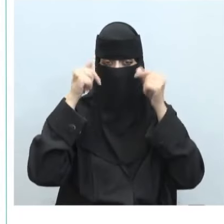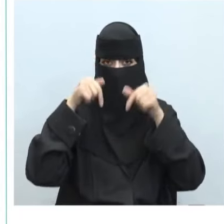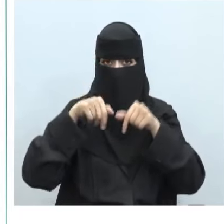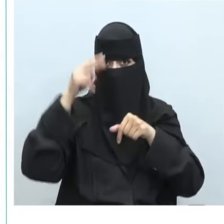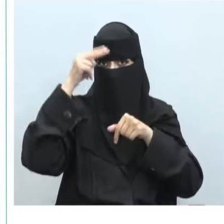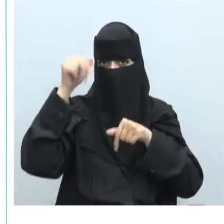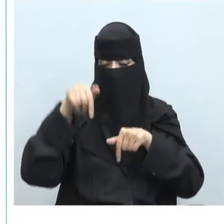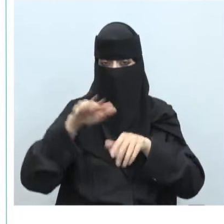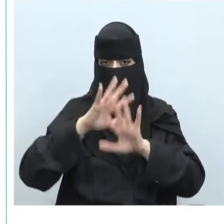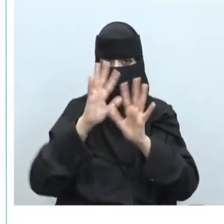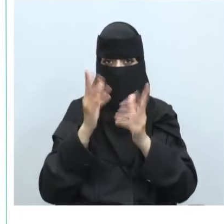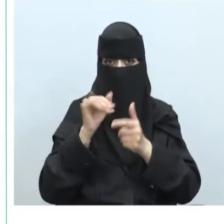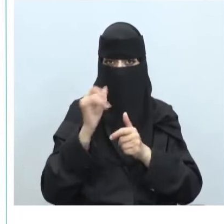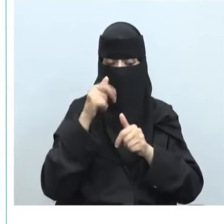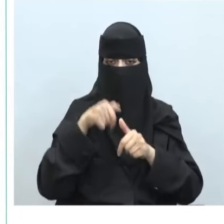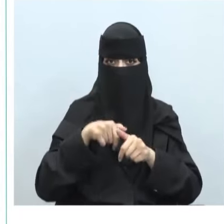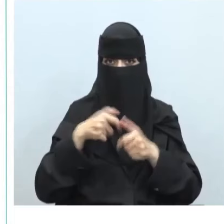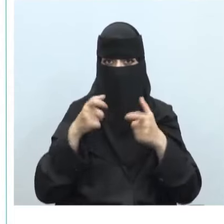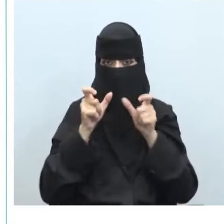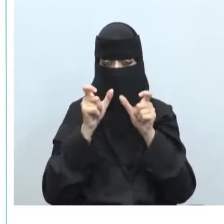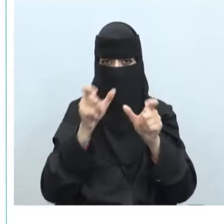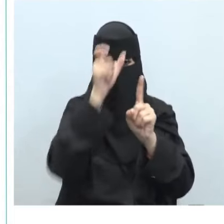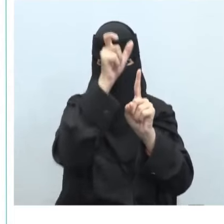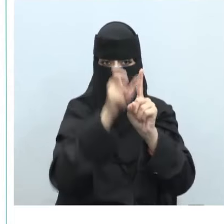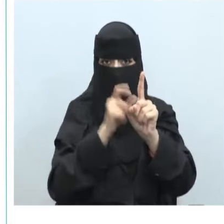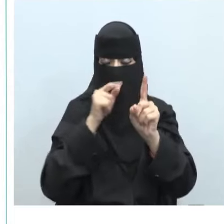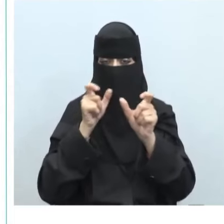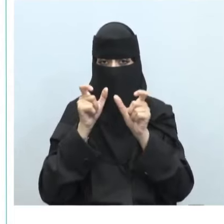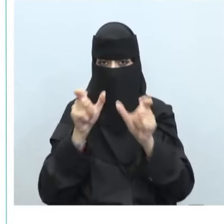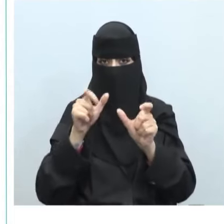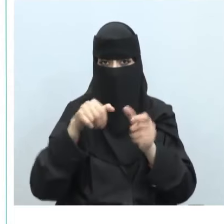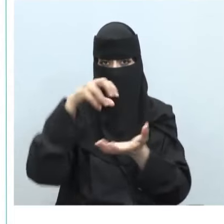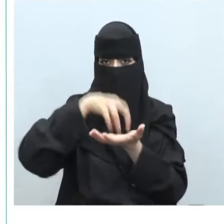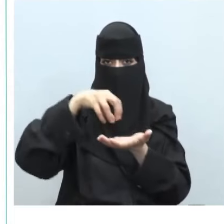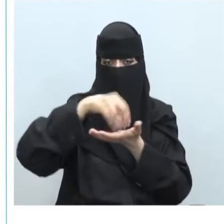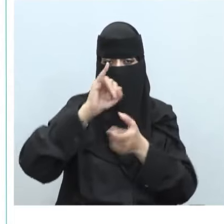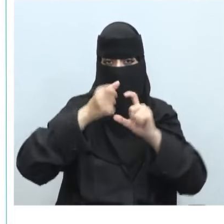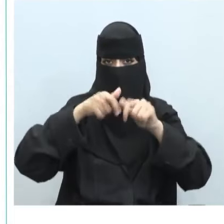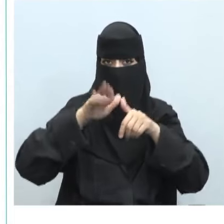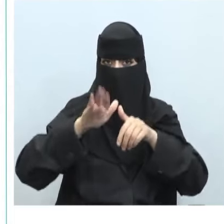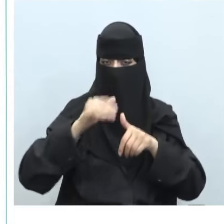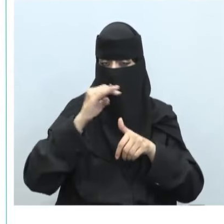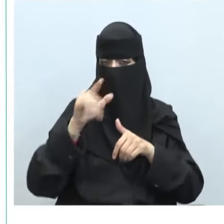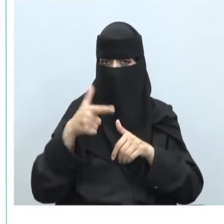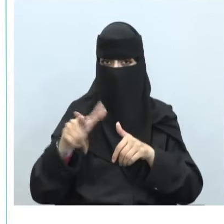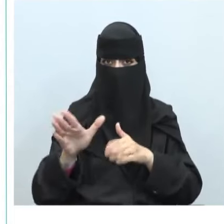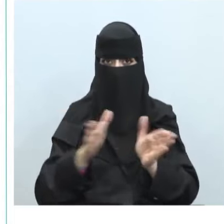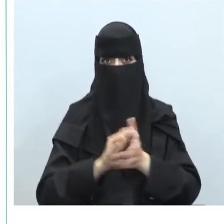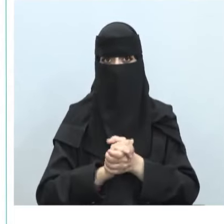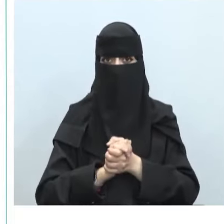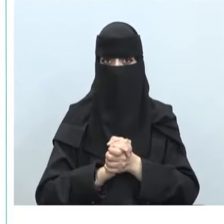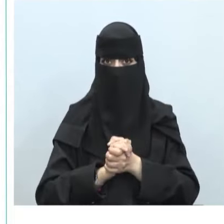السعودية كل من أمن الأفراد وأمن المؤسسات الإجابة على هذا السؤال